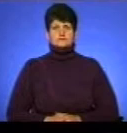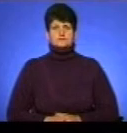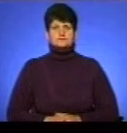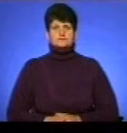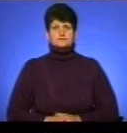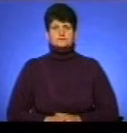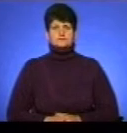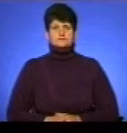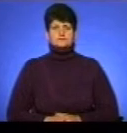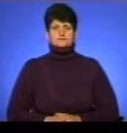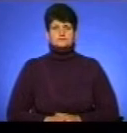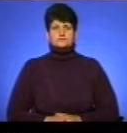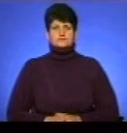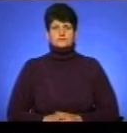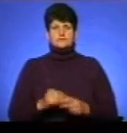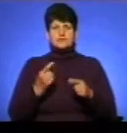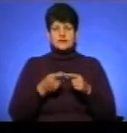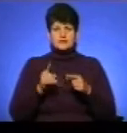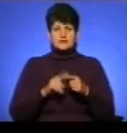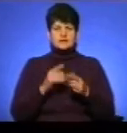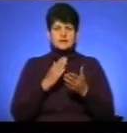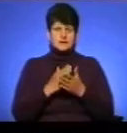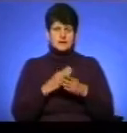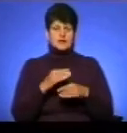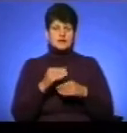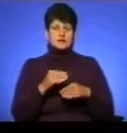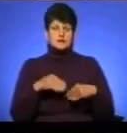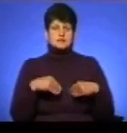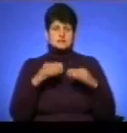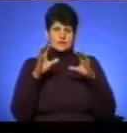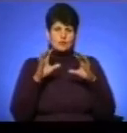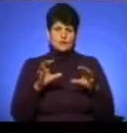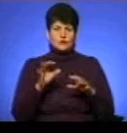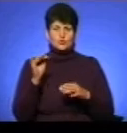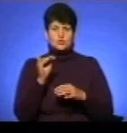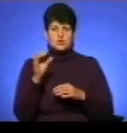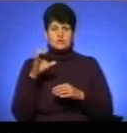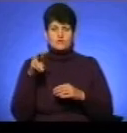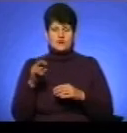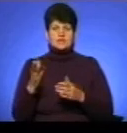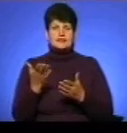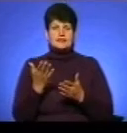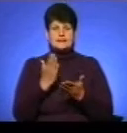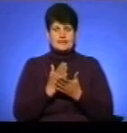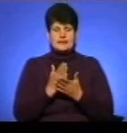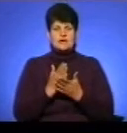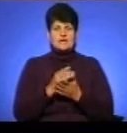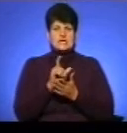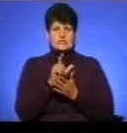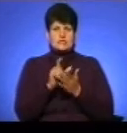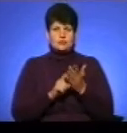Дестамент мій – це власний заповід Юліуша Словацького, який став гімном школи, до якої музику написав